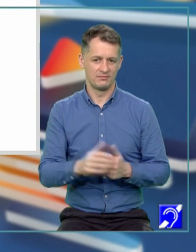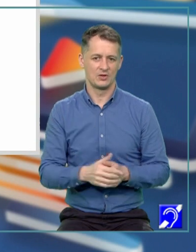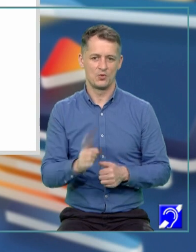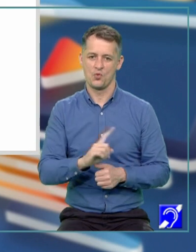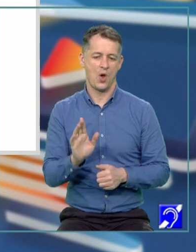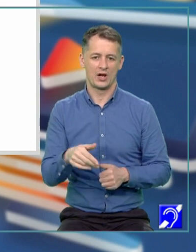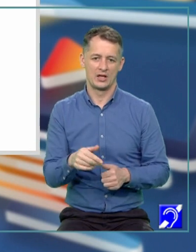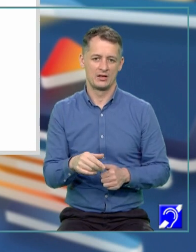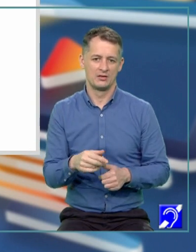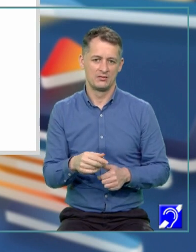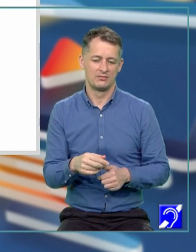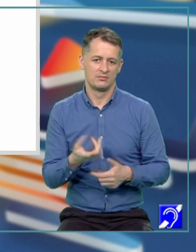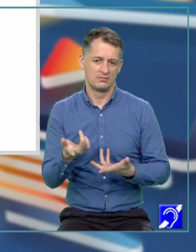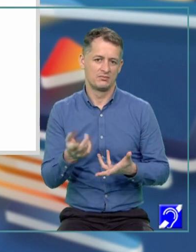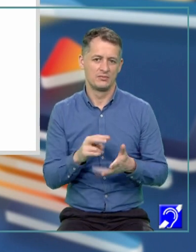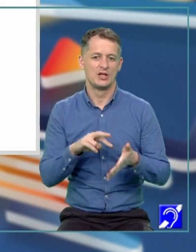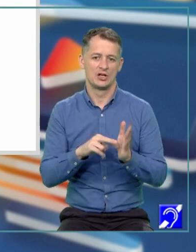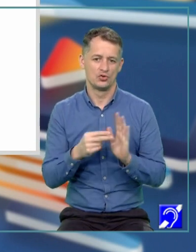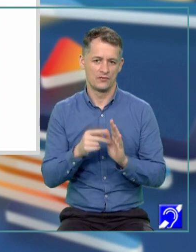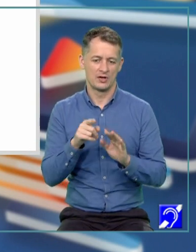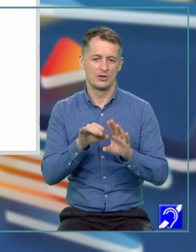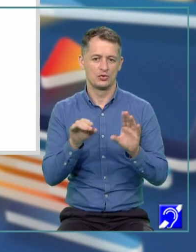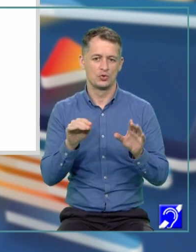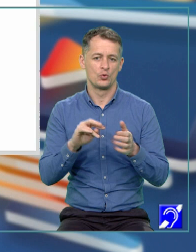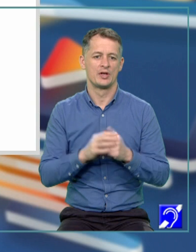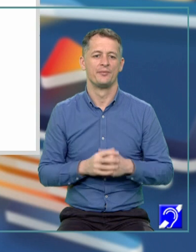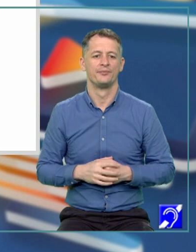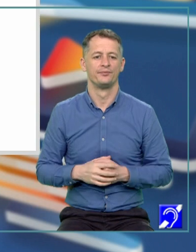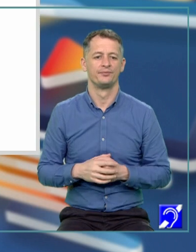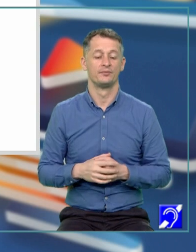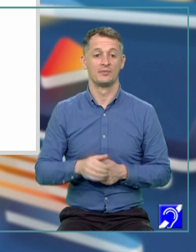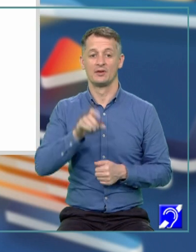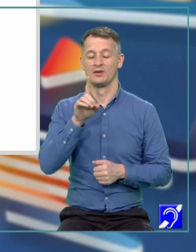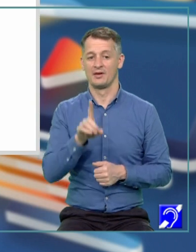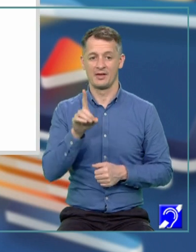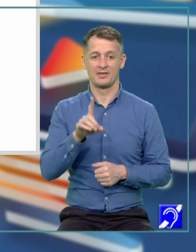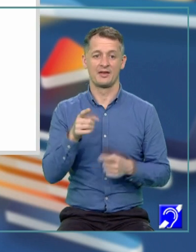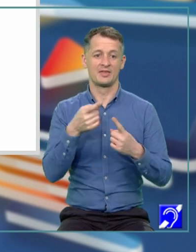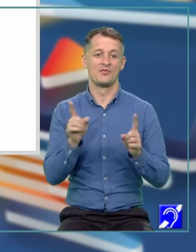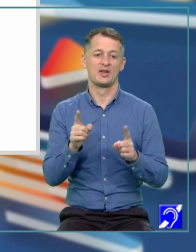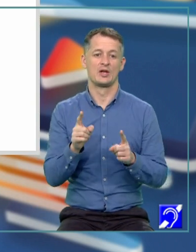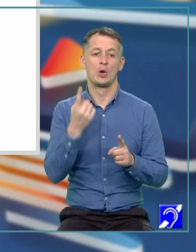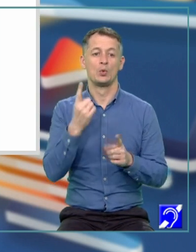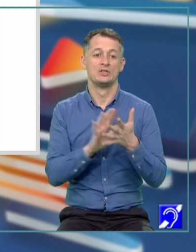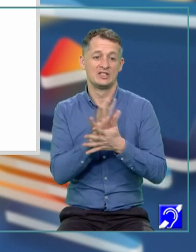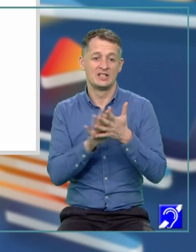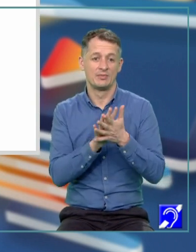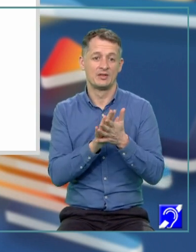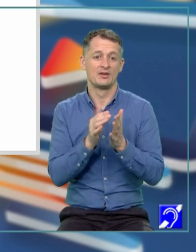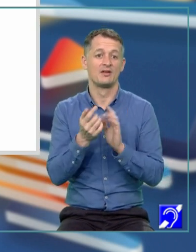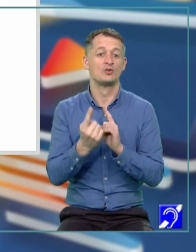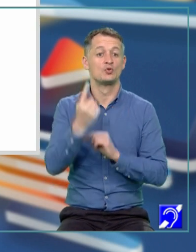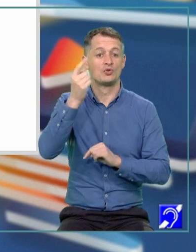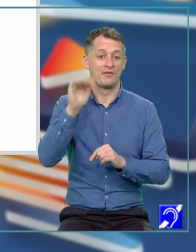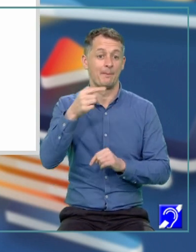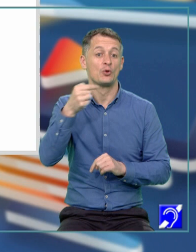mic, un alt exemplu, foarte asemănător cu C, diferă un semn. Aici aveam minus 5,